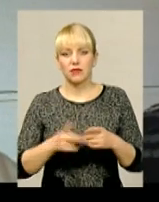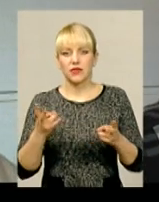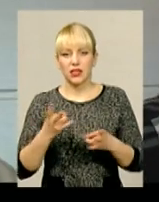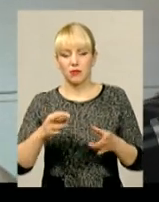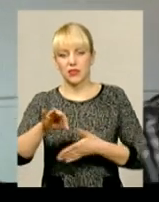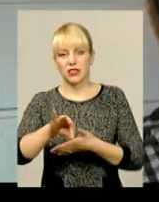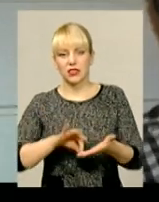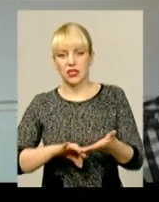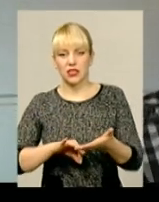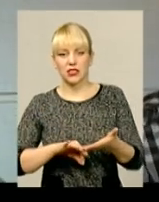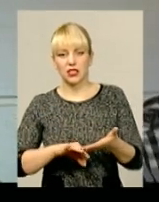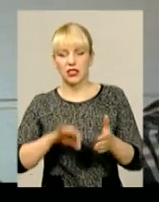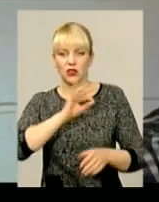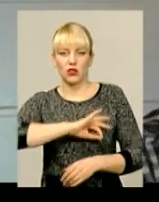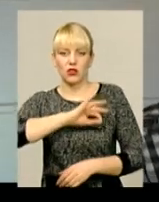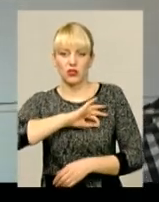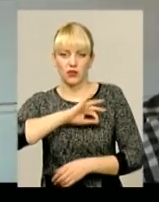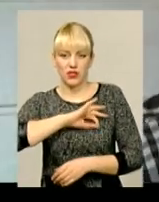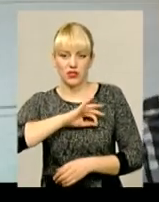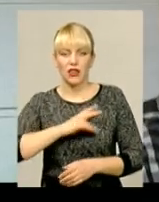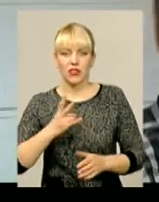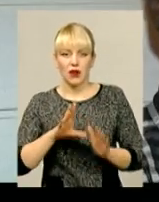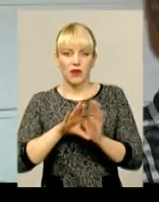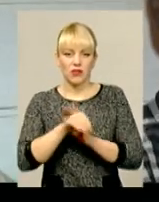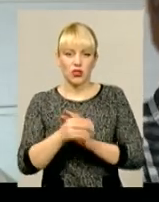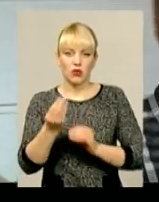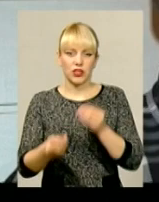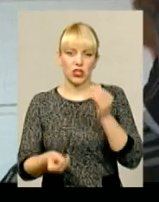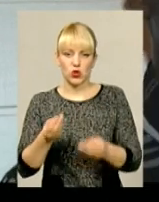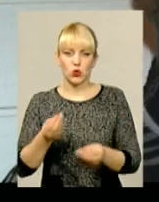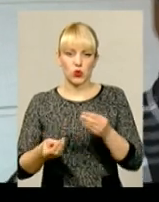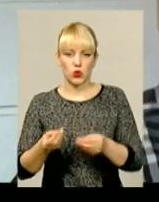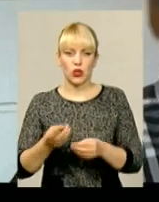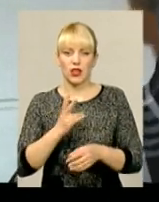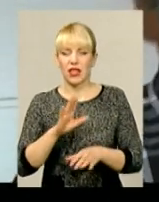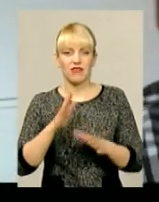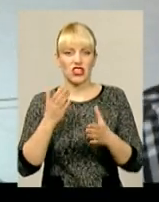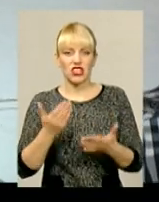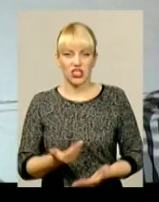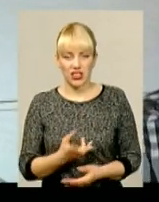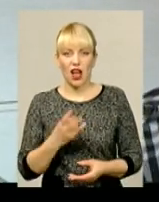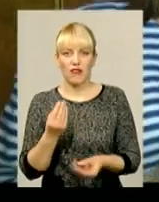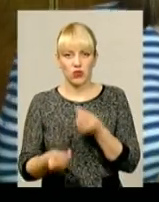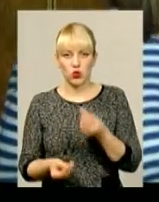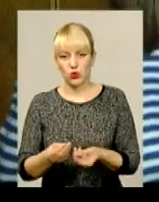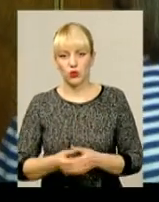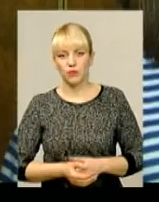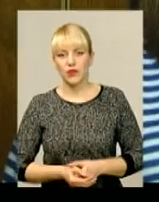пользуватися, треба скілювати в шутку. Навіть не в життя, в шутки, скажімо так.